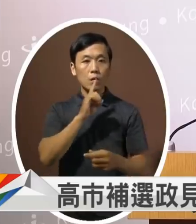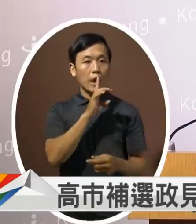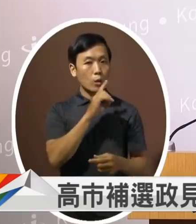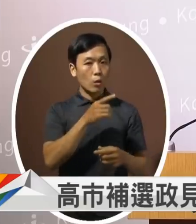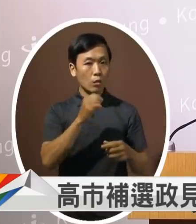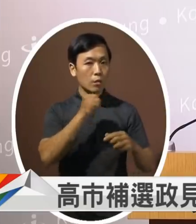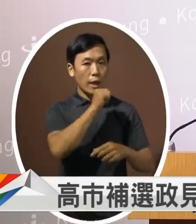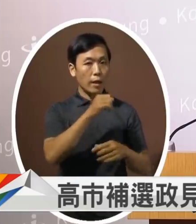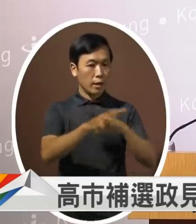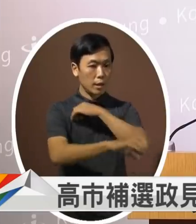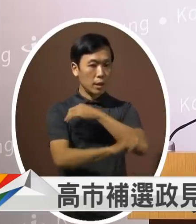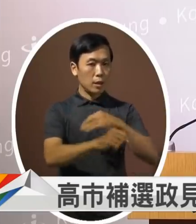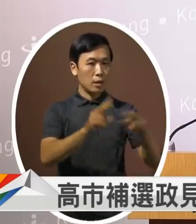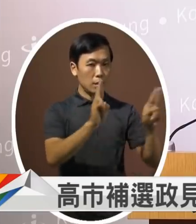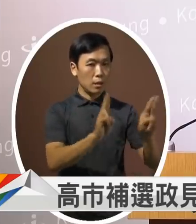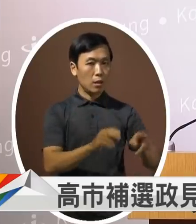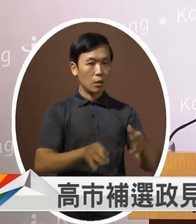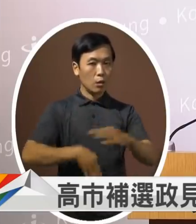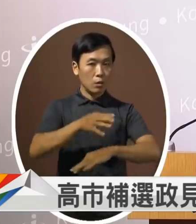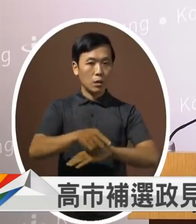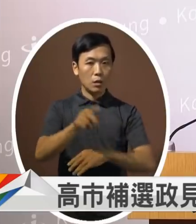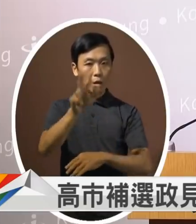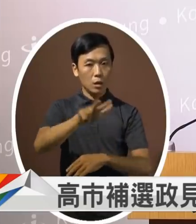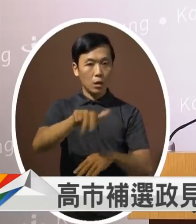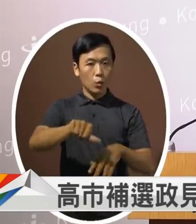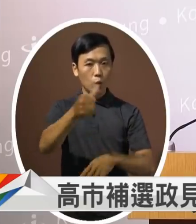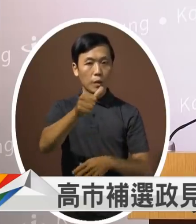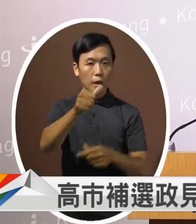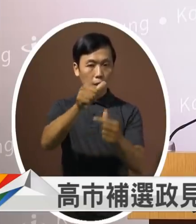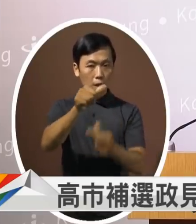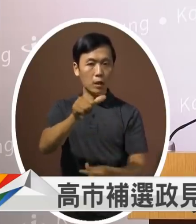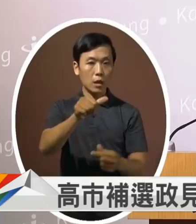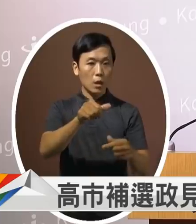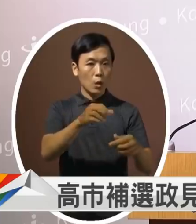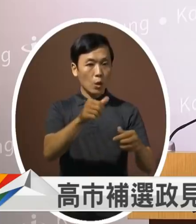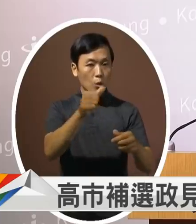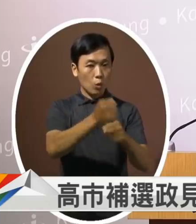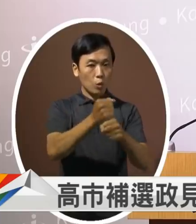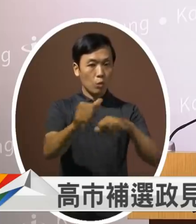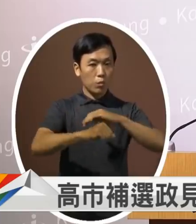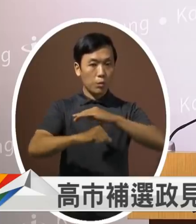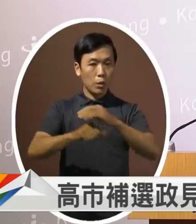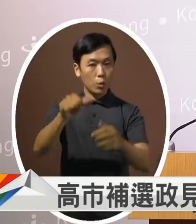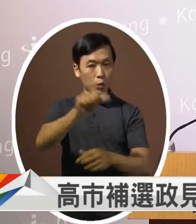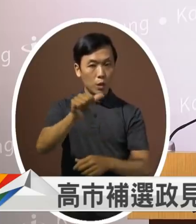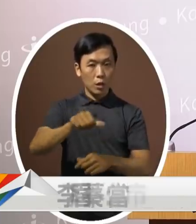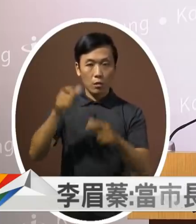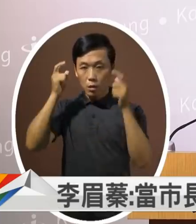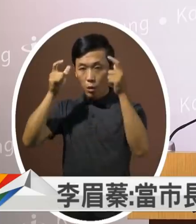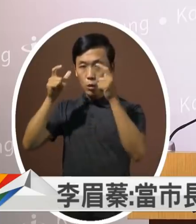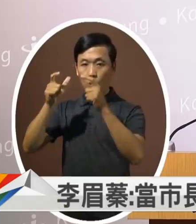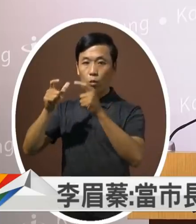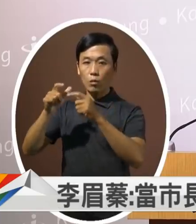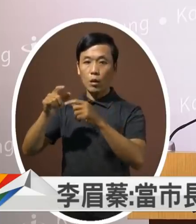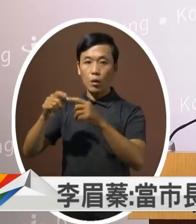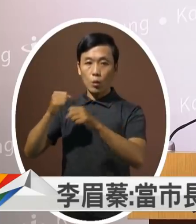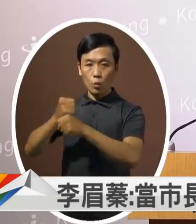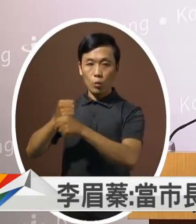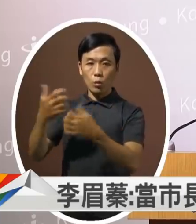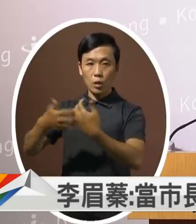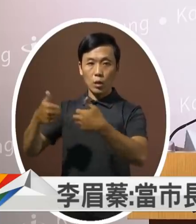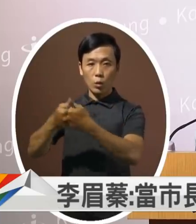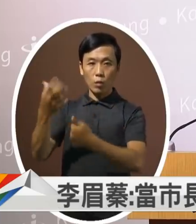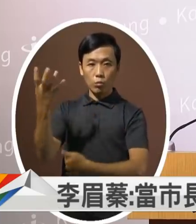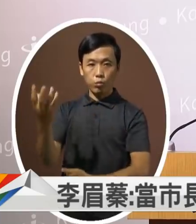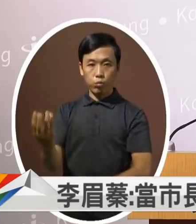积电投资7500亿创造了5000个工作机会可是我们高雄却工作机会越来越少说实